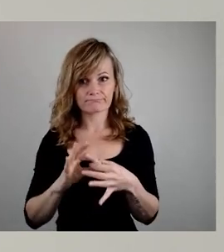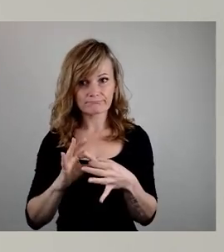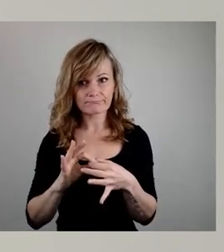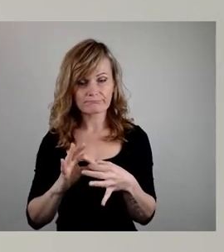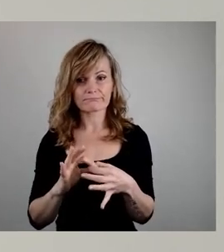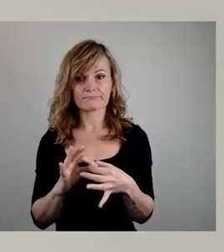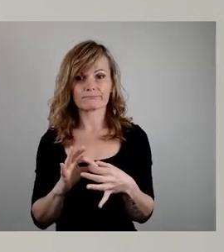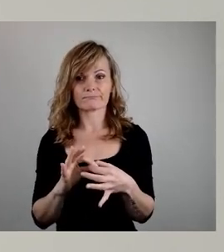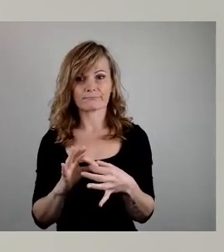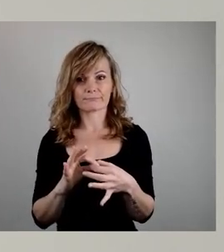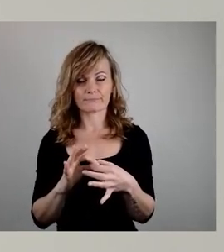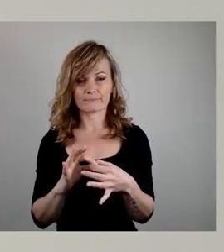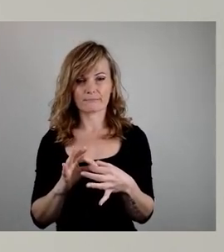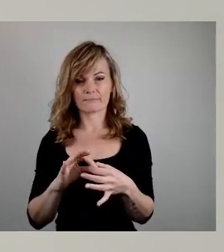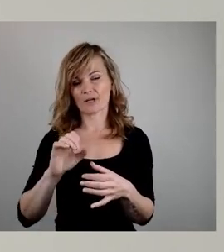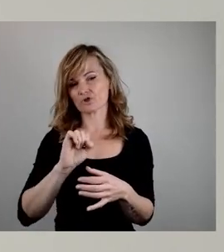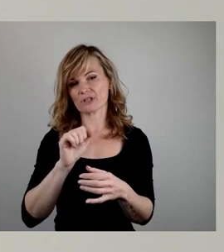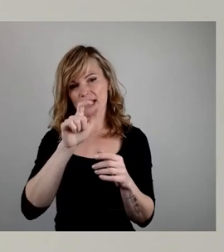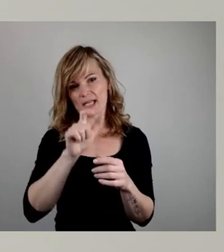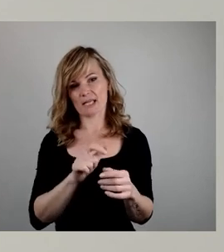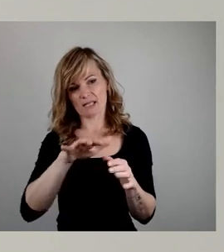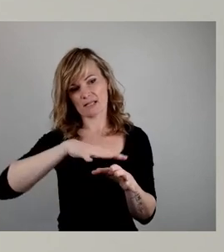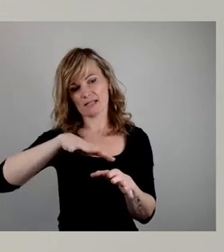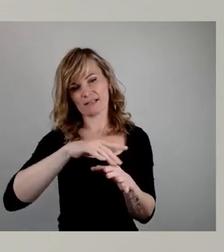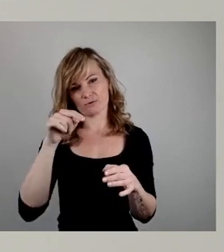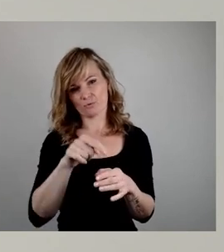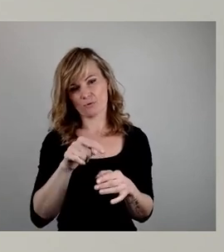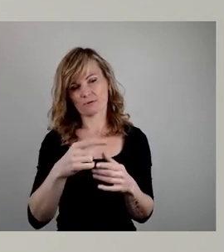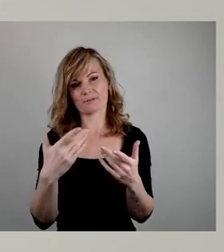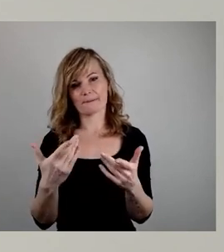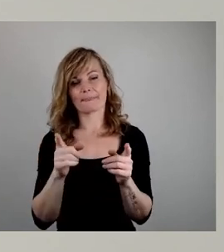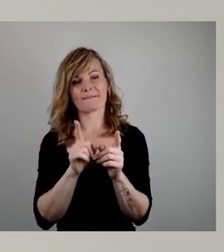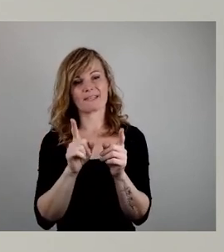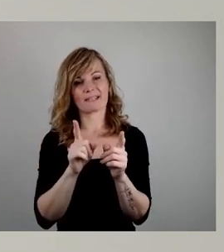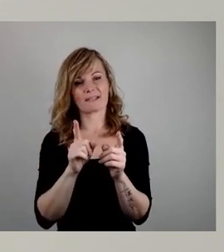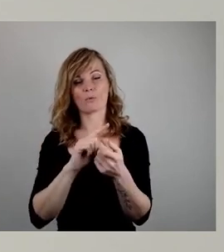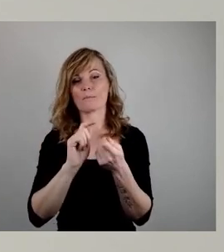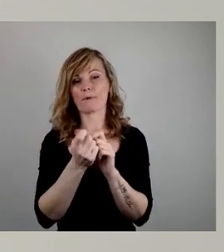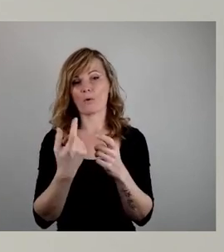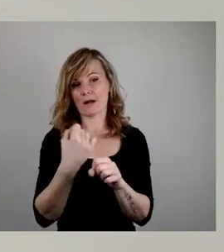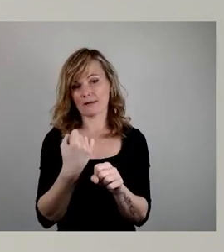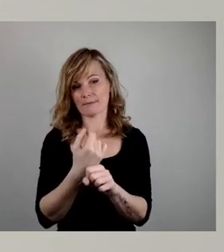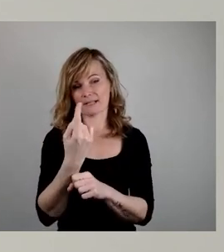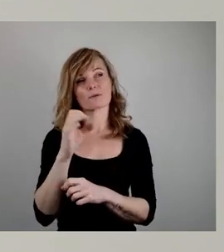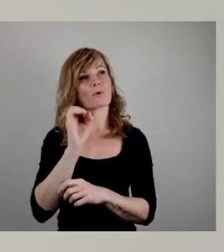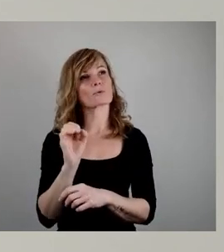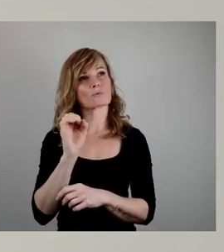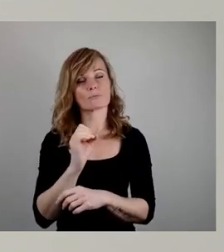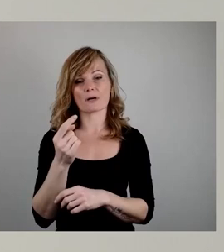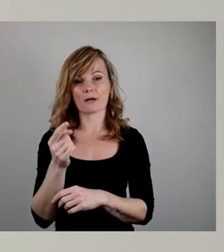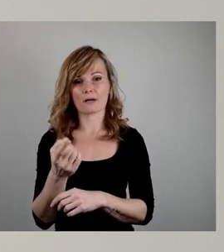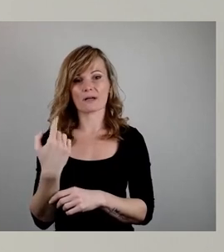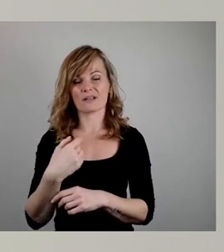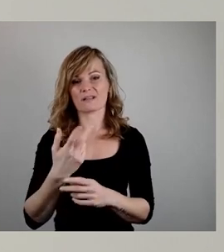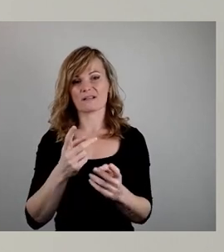Stele ist im Rahmen der Umbauarbeiten im Oktober beschädigt